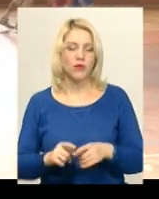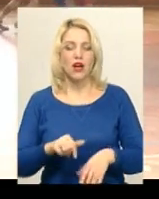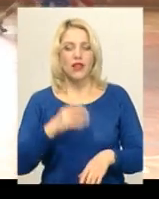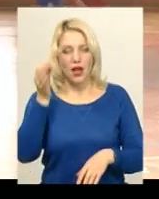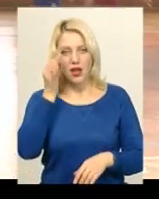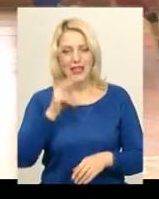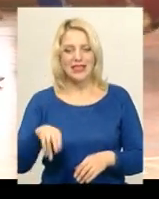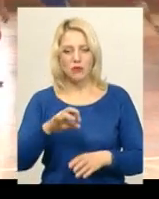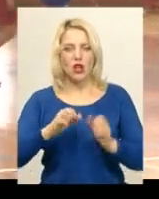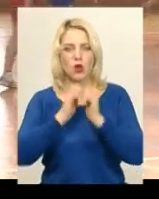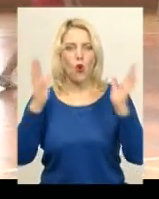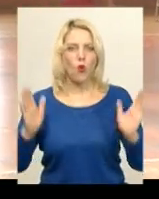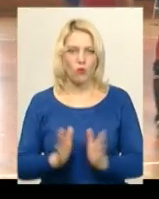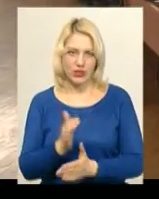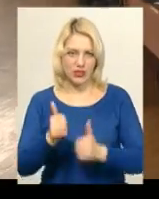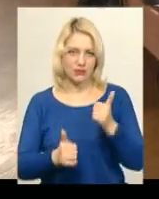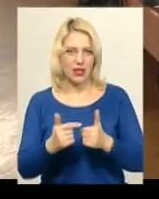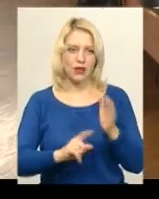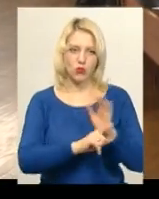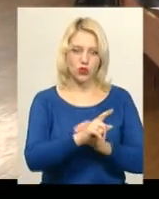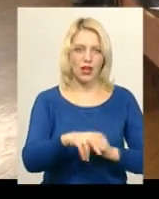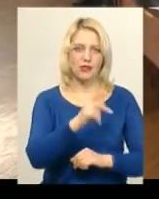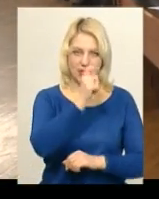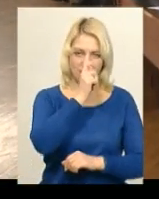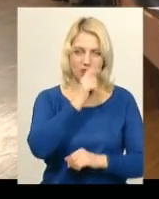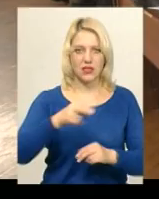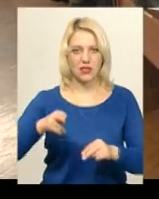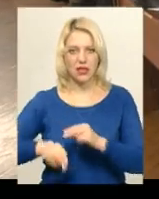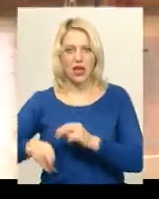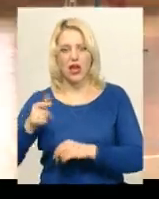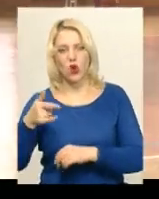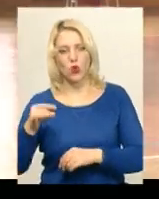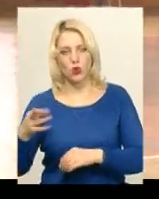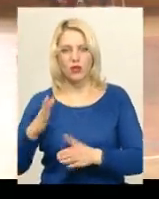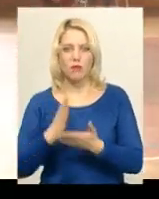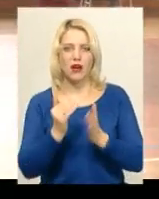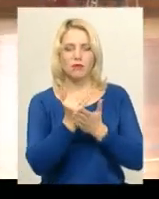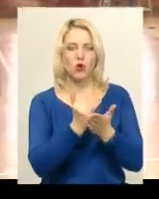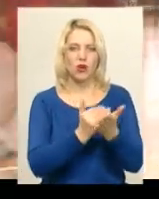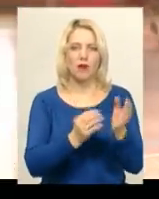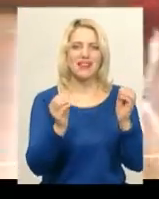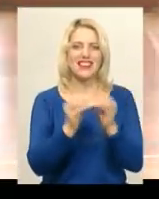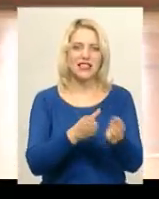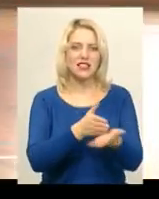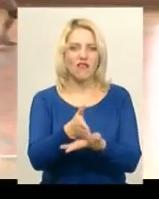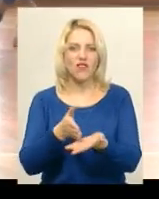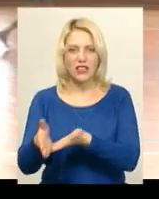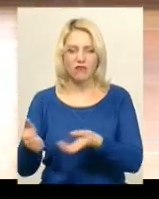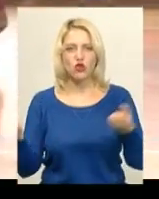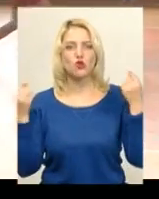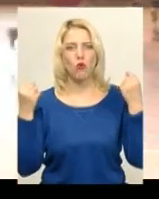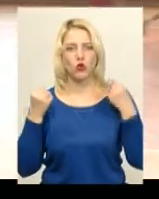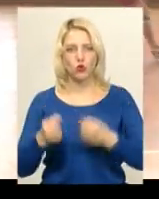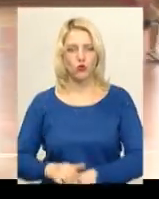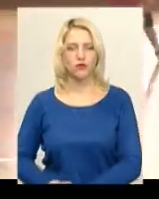«Динаміада» – комплексні змагання, які розпочинаються в квітні та завершуються в грудні і мають у програмі 10 видів спорту. Світлана Поробок, Іван Мовчан, Новини,